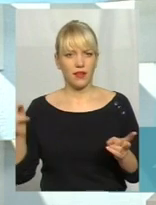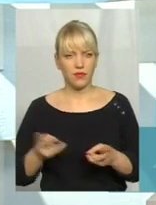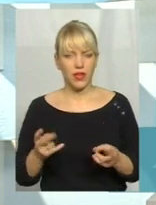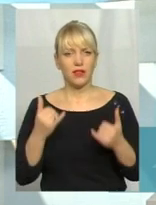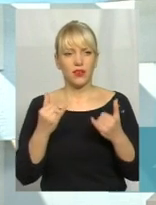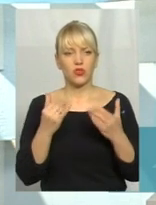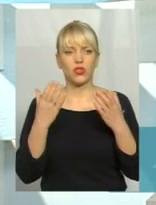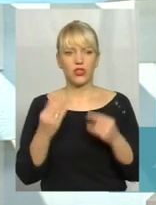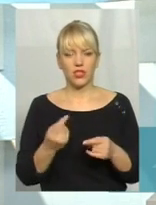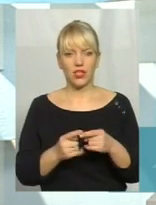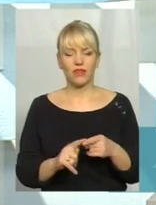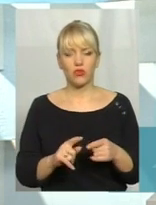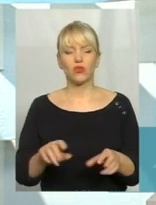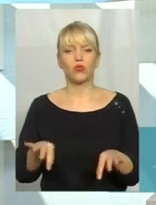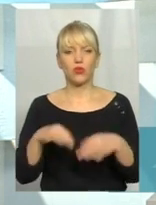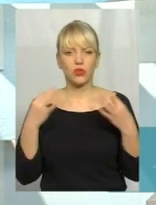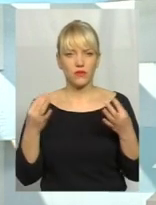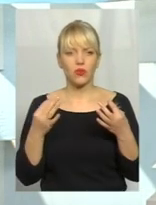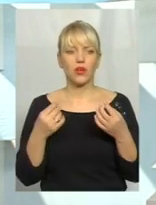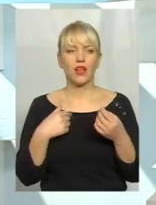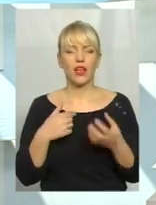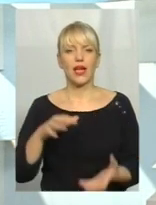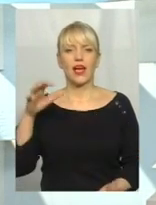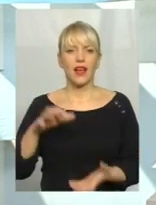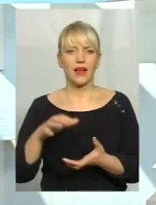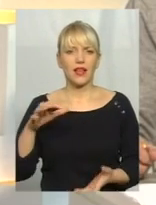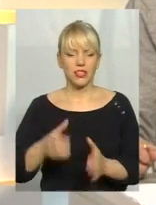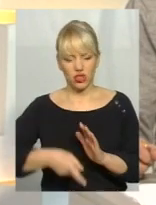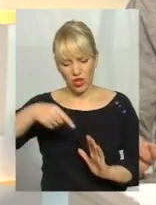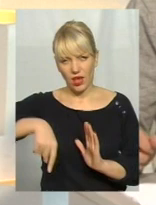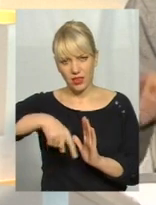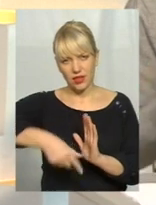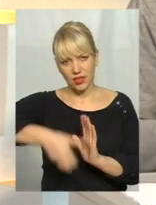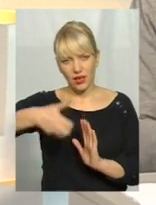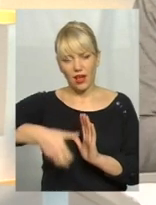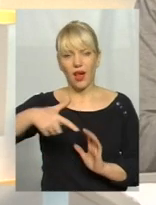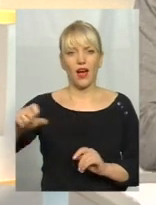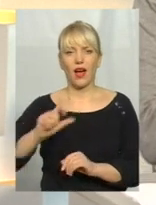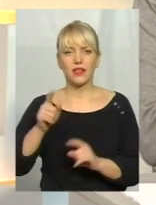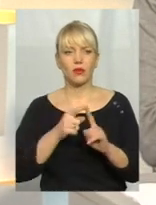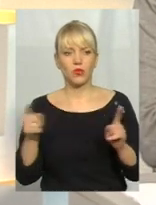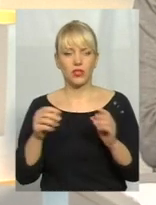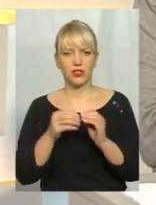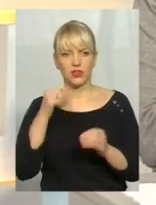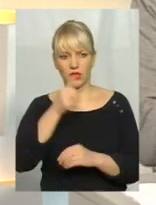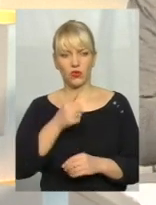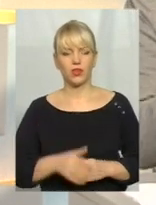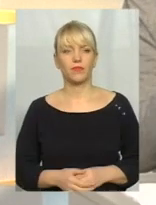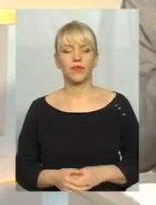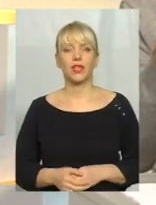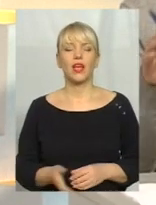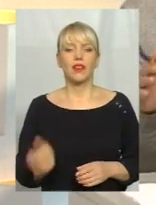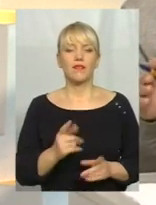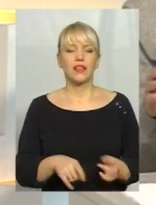сьогоднішній день, дозволяє нам викачувати газ протягом 10 років. Я зрозумію. Ну, давайте від газу перейдемо